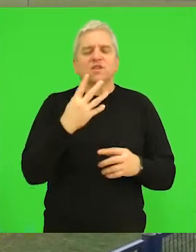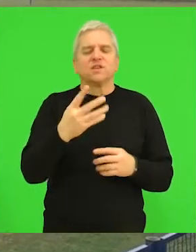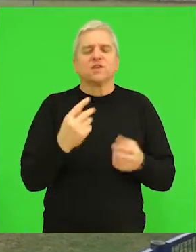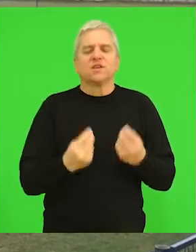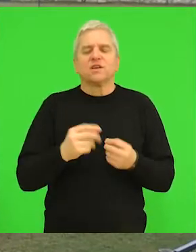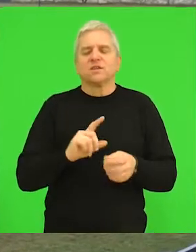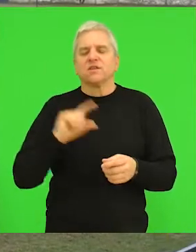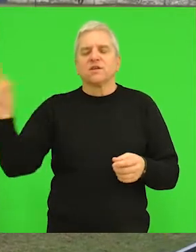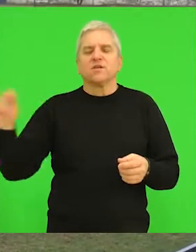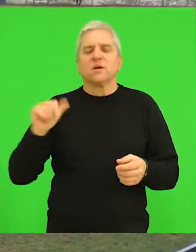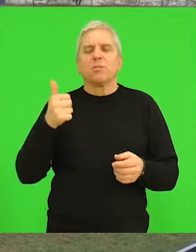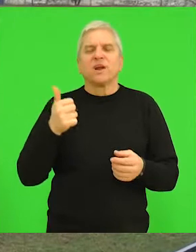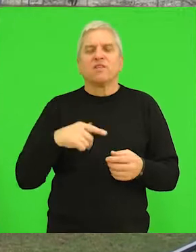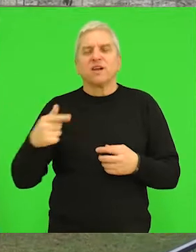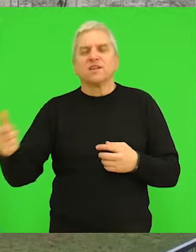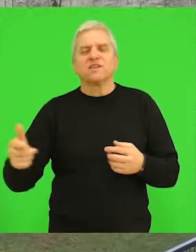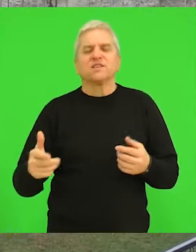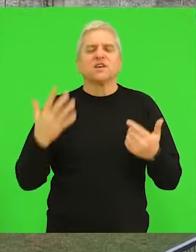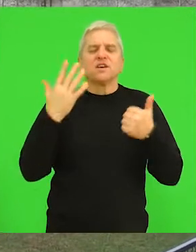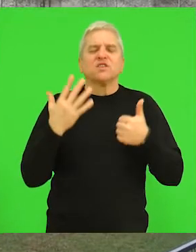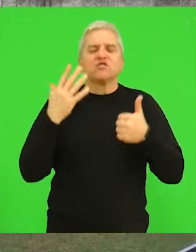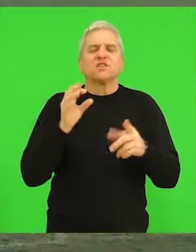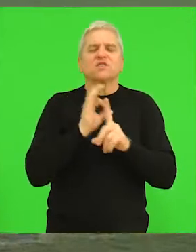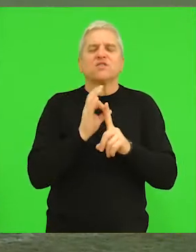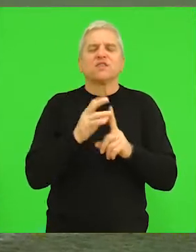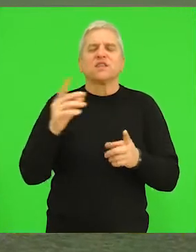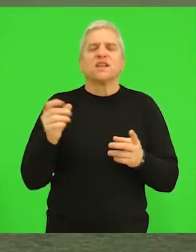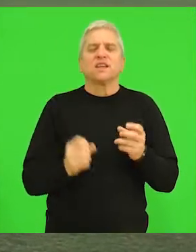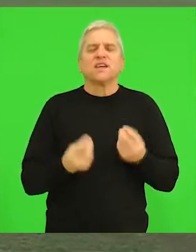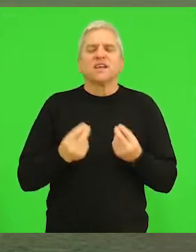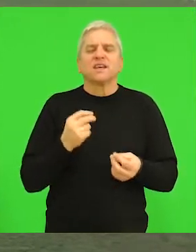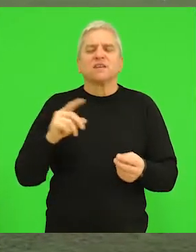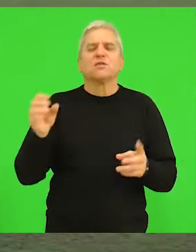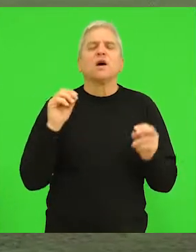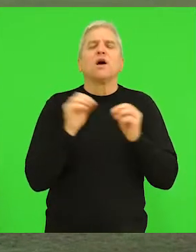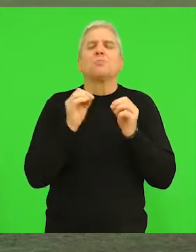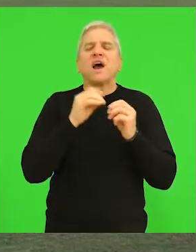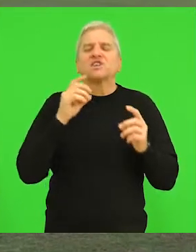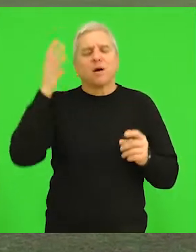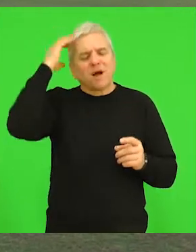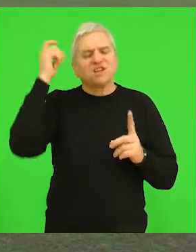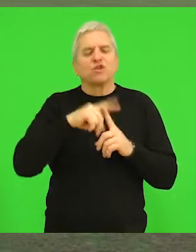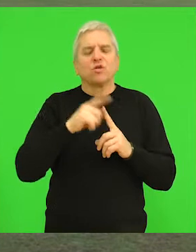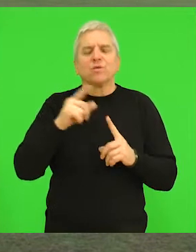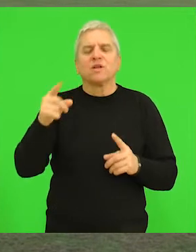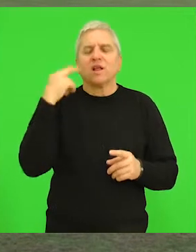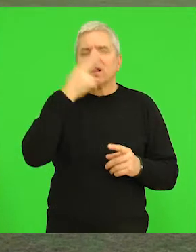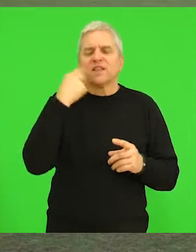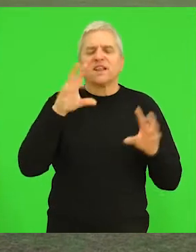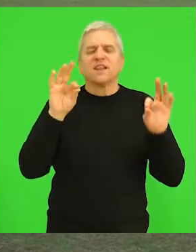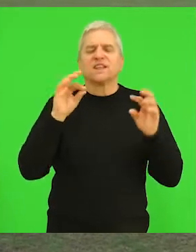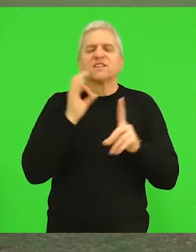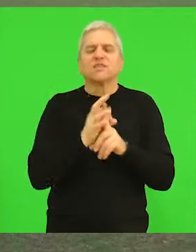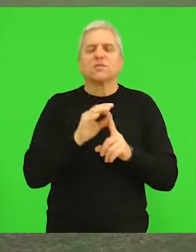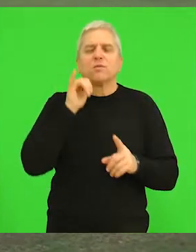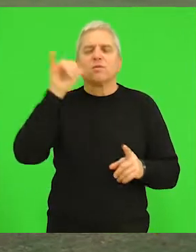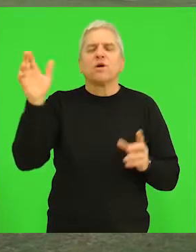četiri igraće sa strane prva sledeća utakmica igra se već 6. februara kada će odigrati meč sa Bajšom u Bačkoj Topoli potom u nedelju